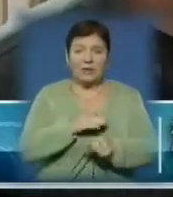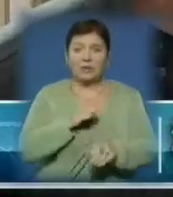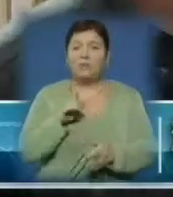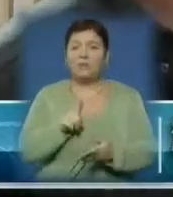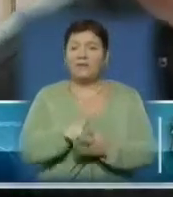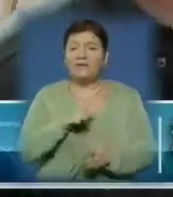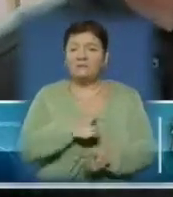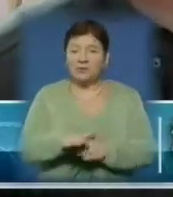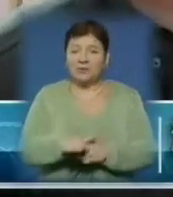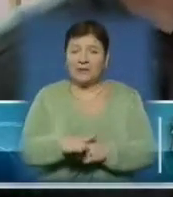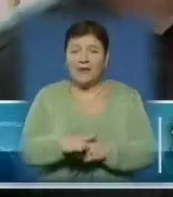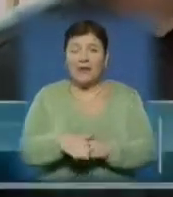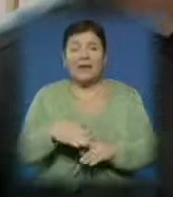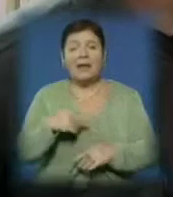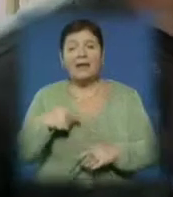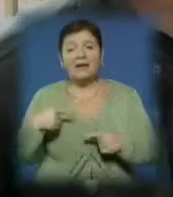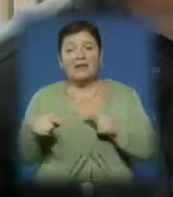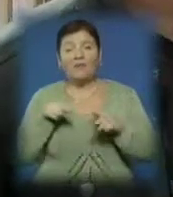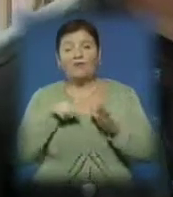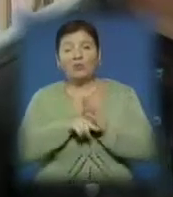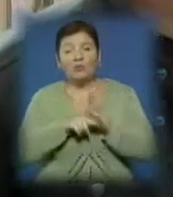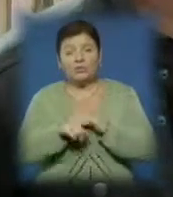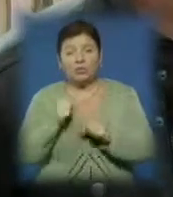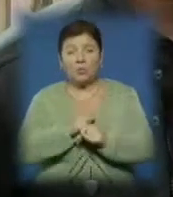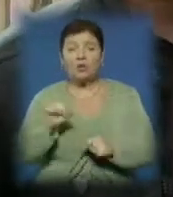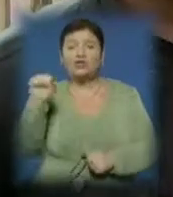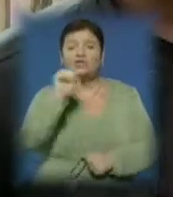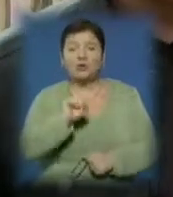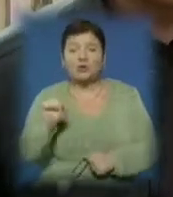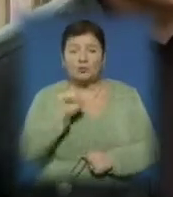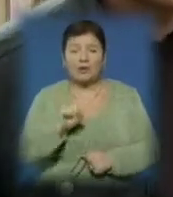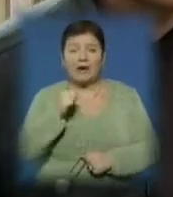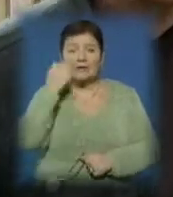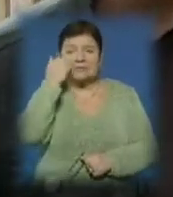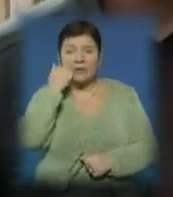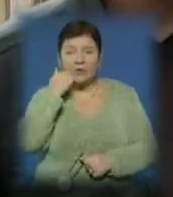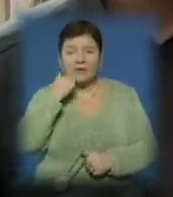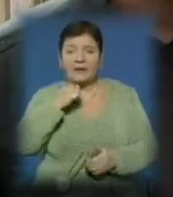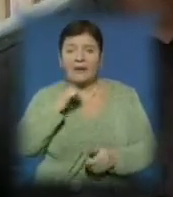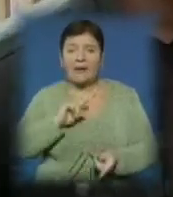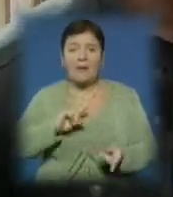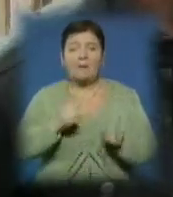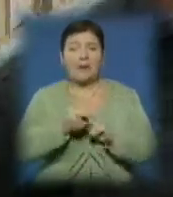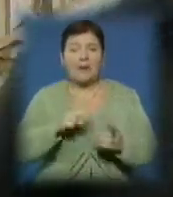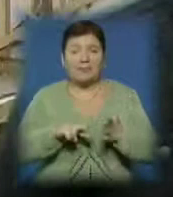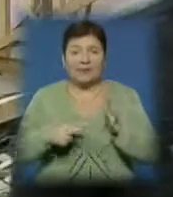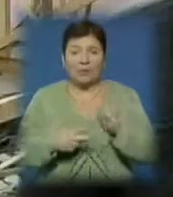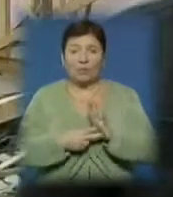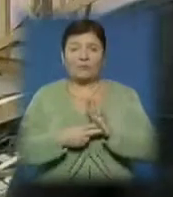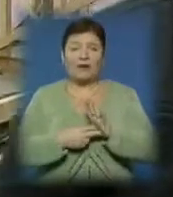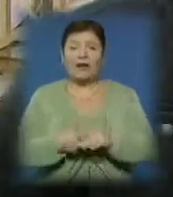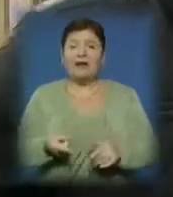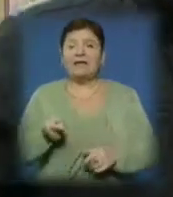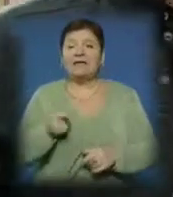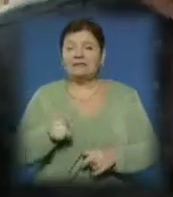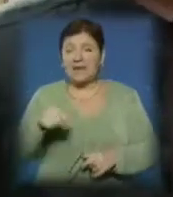І паралельно йдуться роботи внутрішні. Це є ремонт, щикатурка старої, перепланіровка, стіни. І на цей